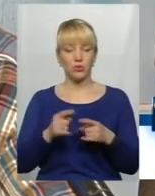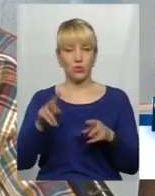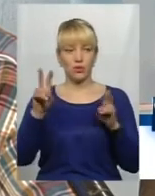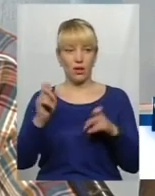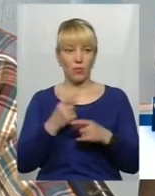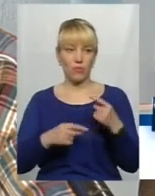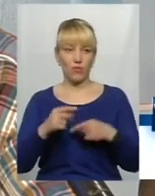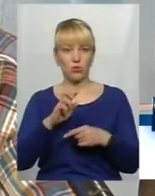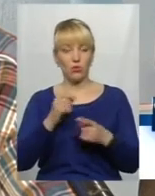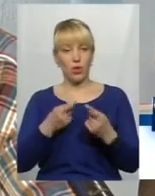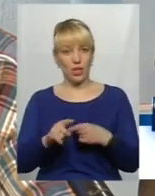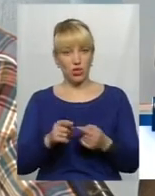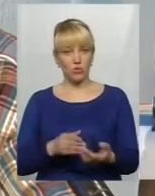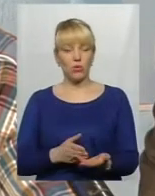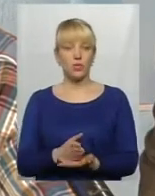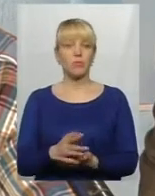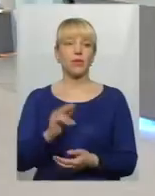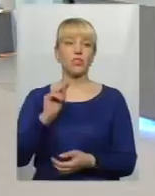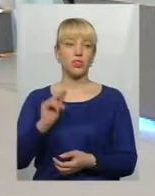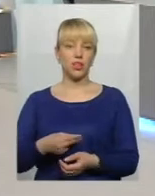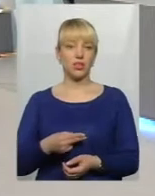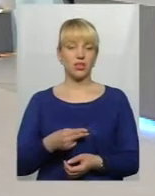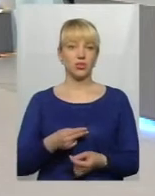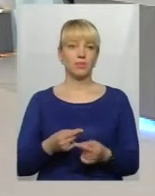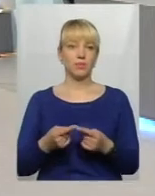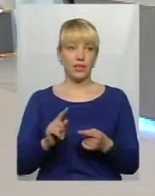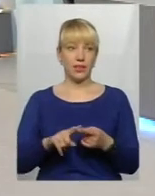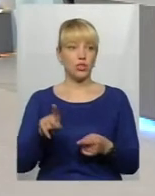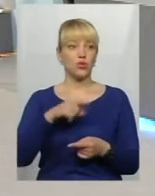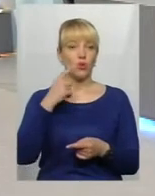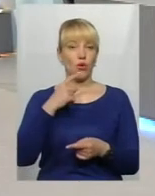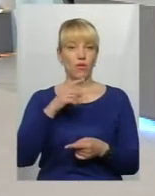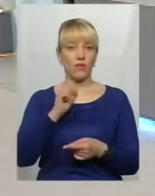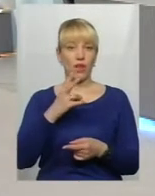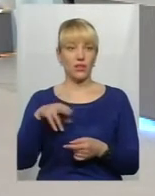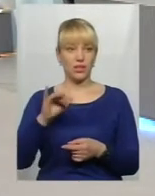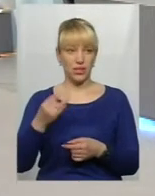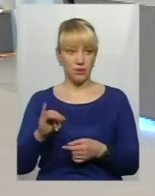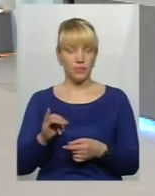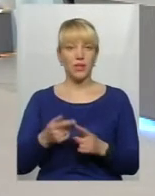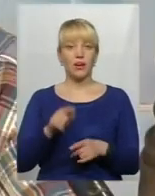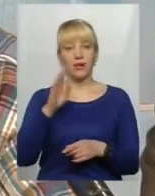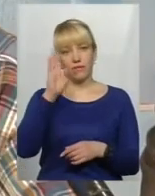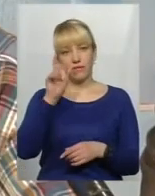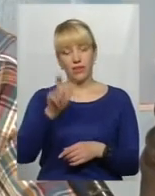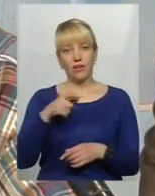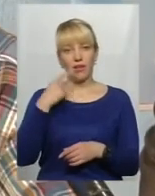повернув в іншому аспекті, аніж той, про що казав пан Андрій. Він казав про